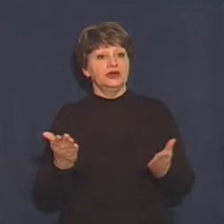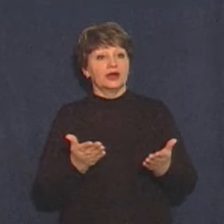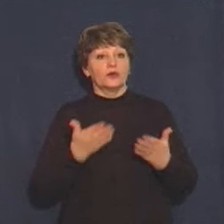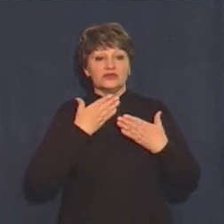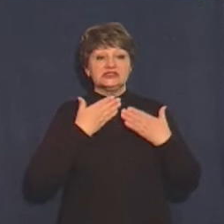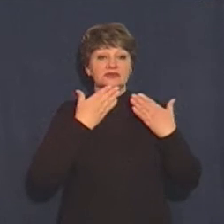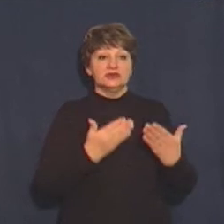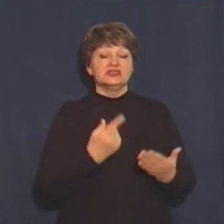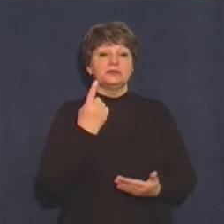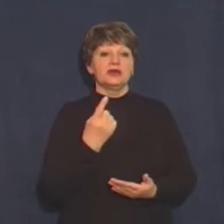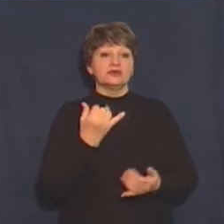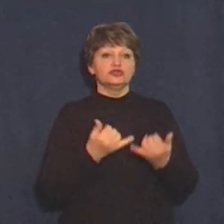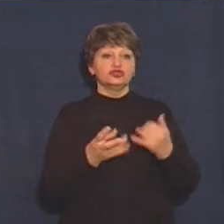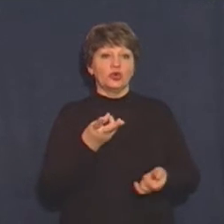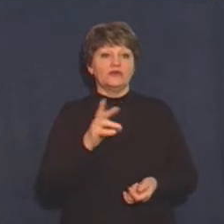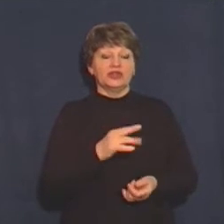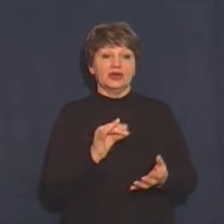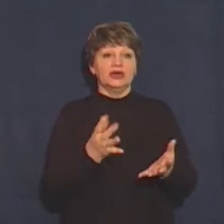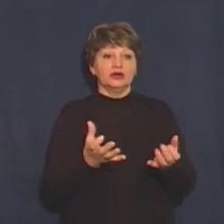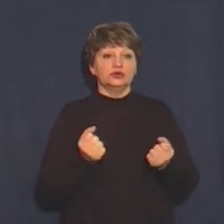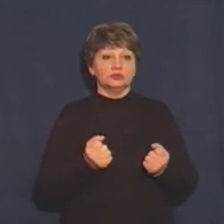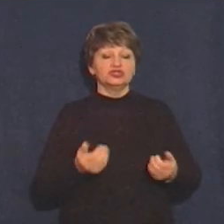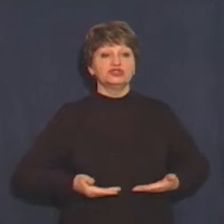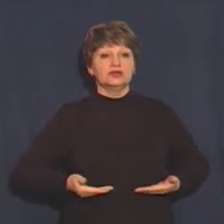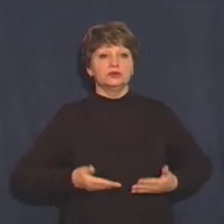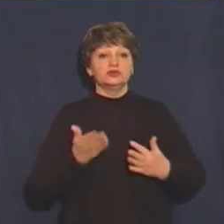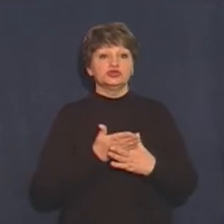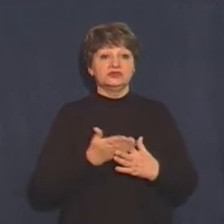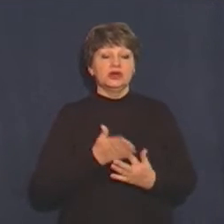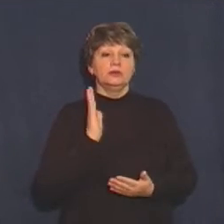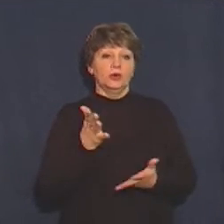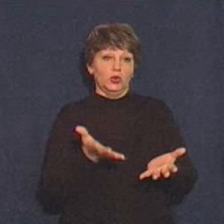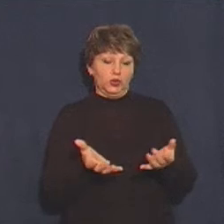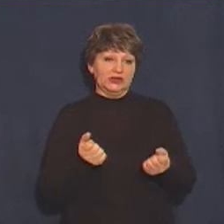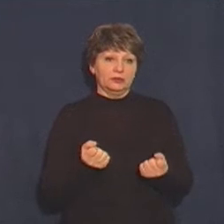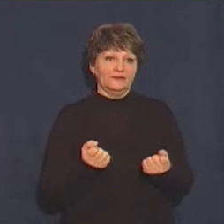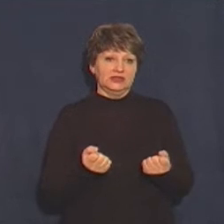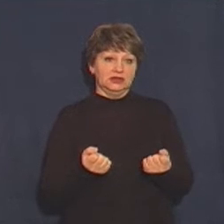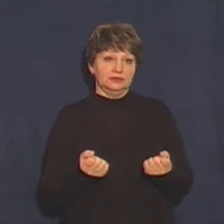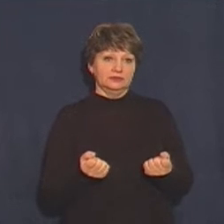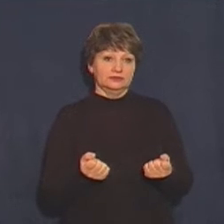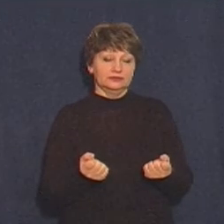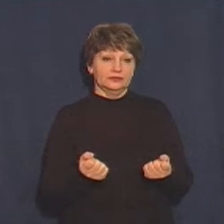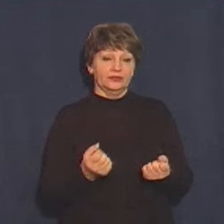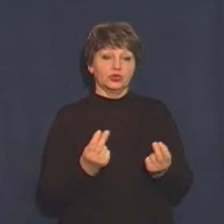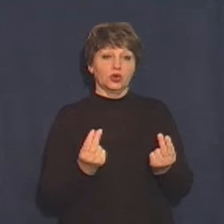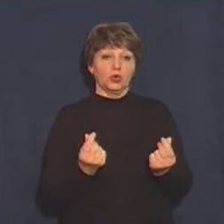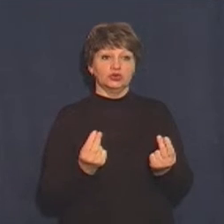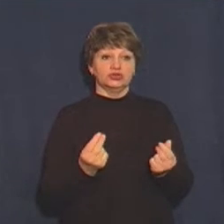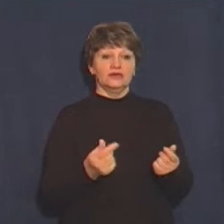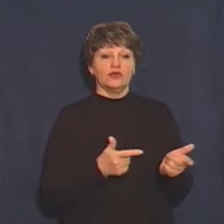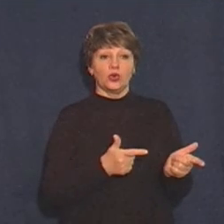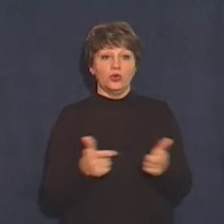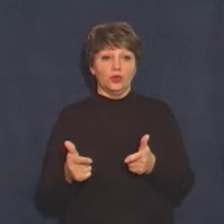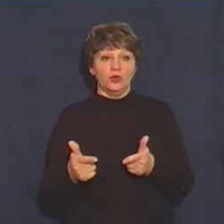1 жовтня і отримують житлові субсидії, будуть отримувати кошти в готівковій